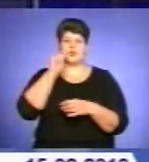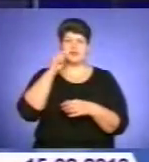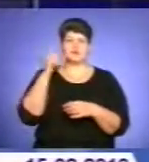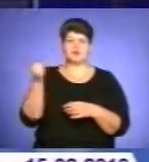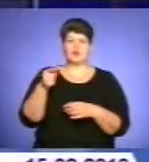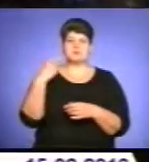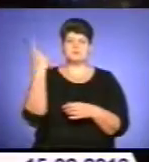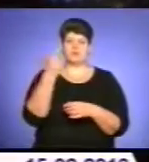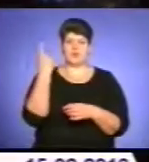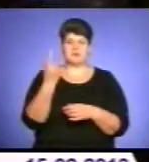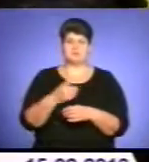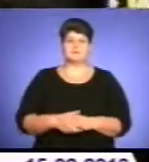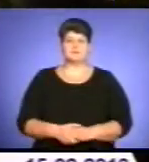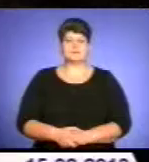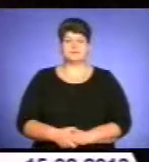області.